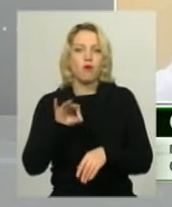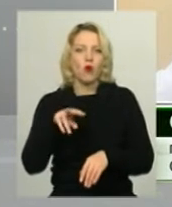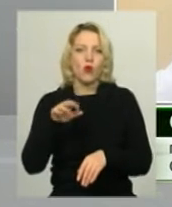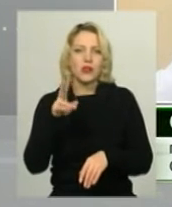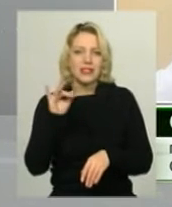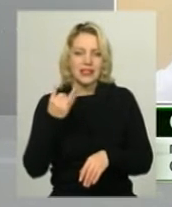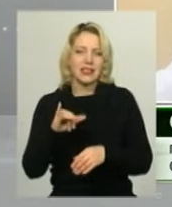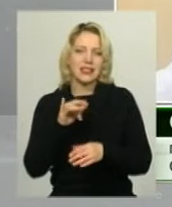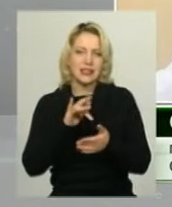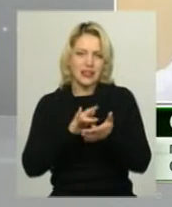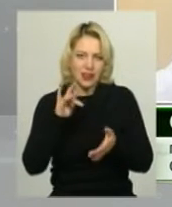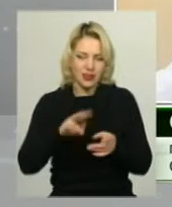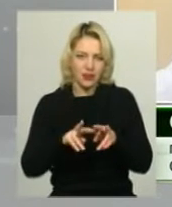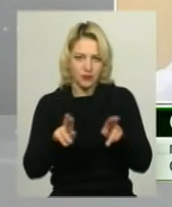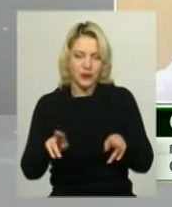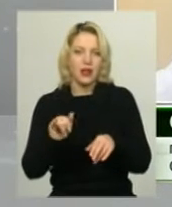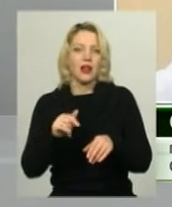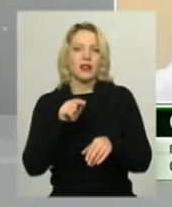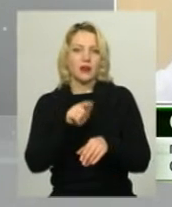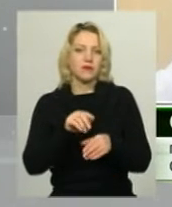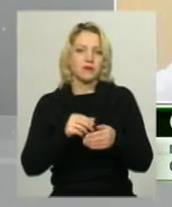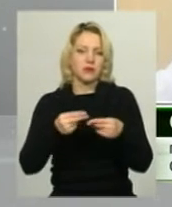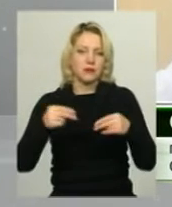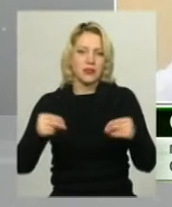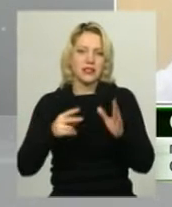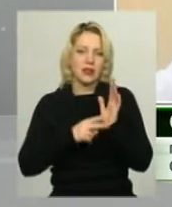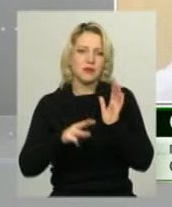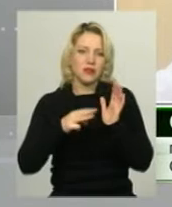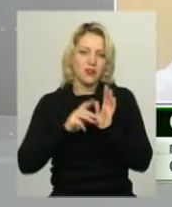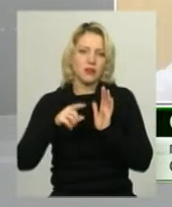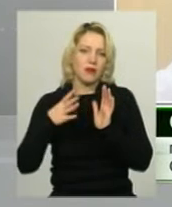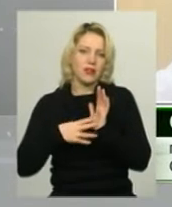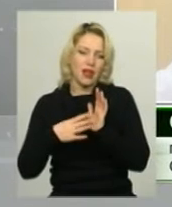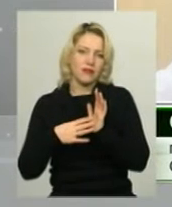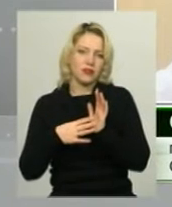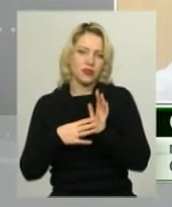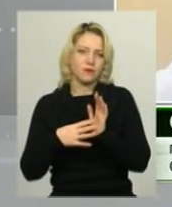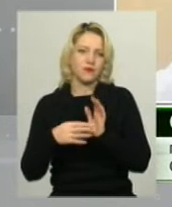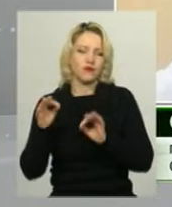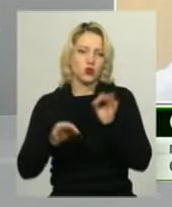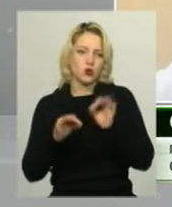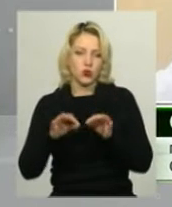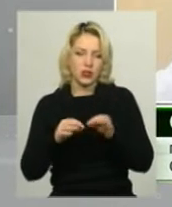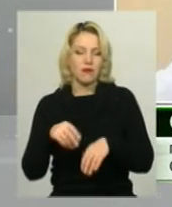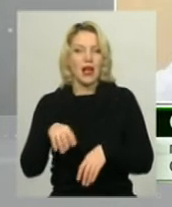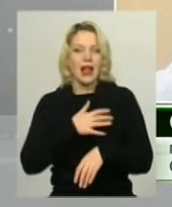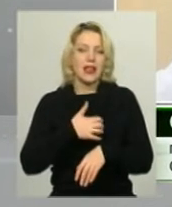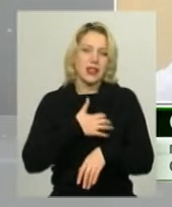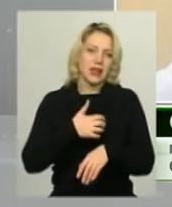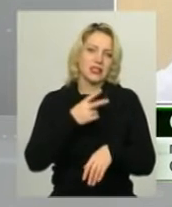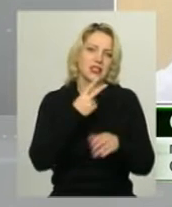центром. Навіть в Полонському – 78,9%, тобто майже 79%, а в Деражній – 78